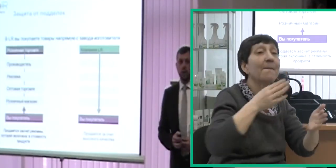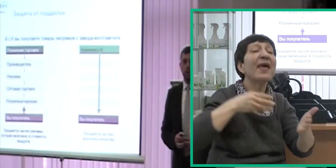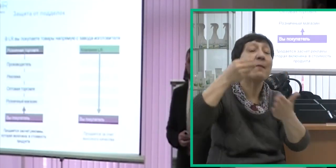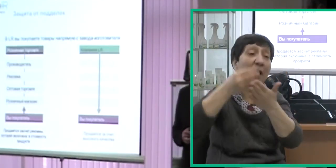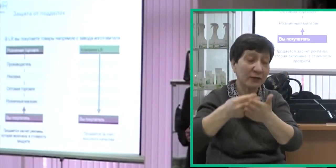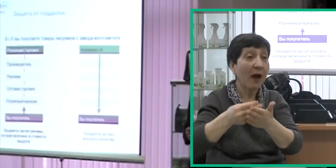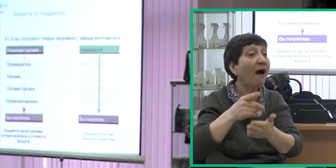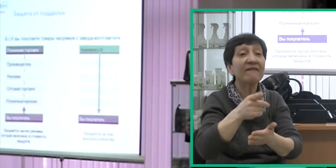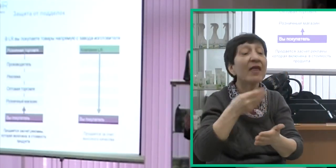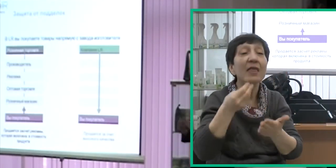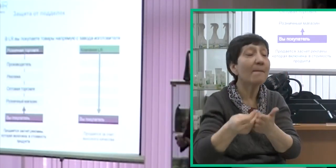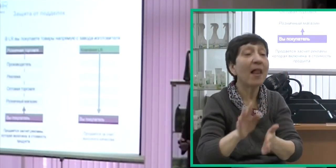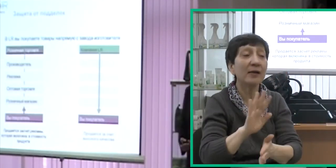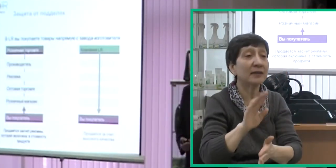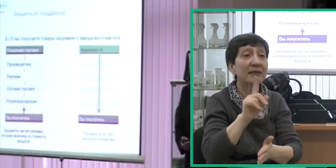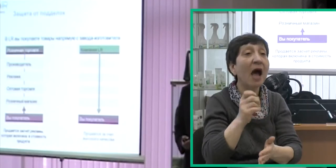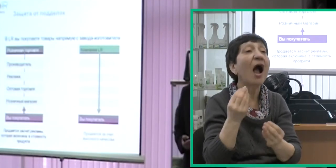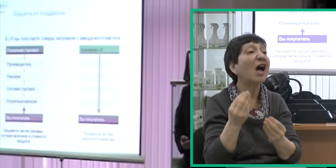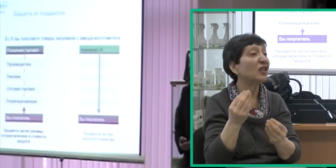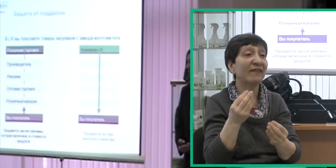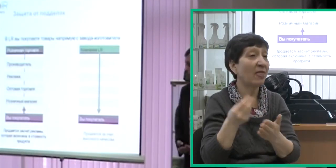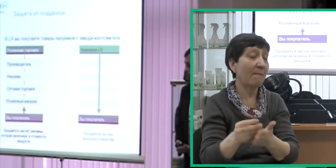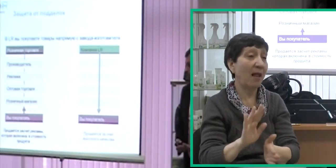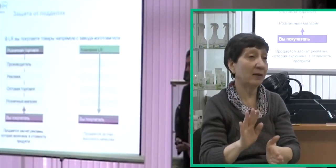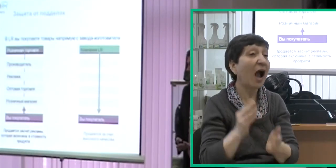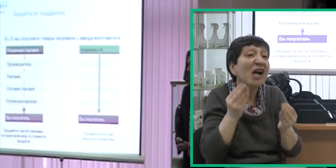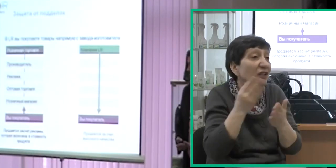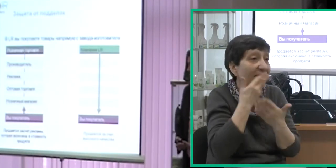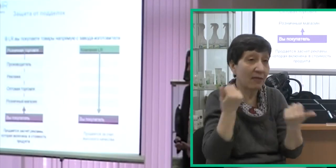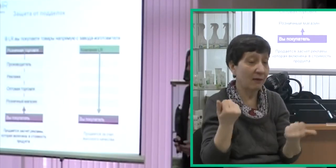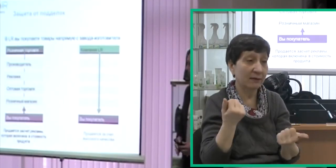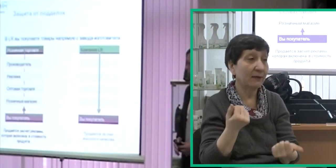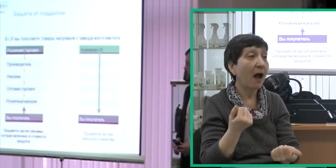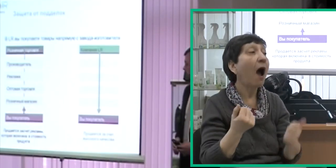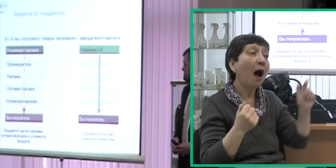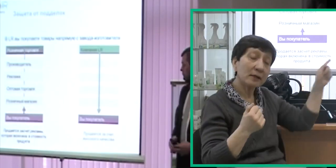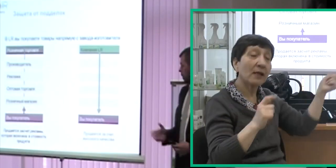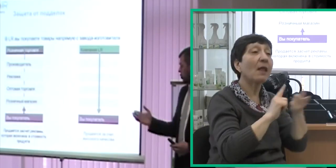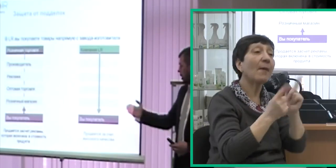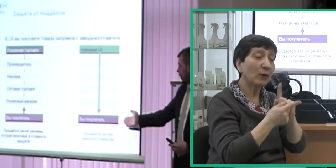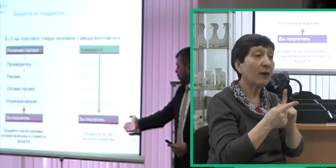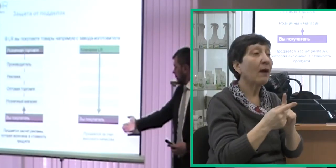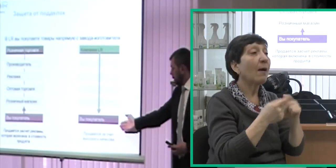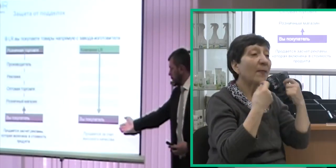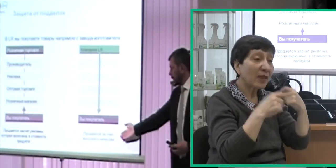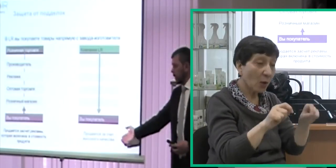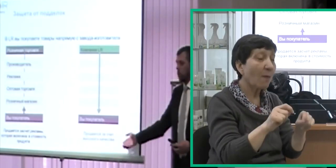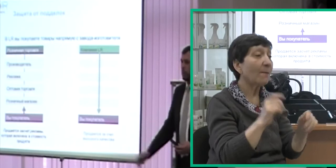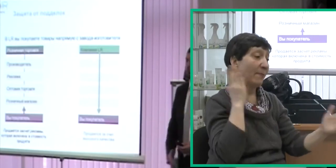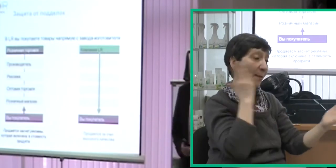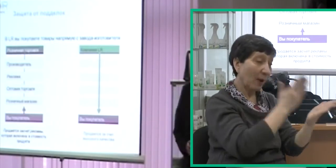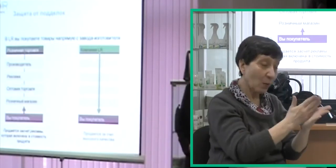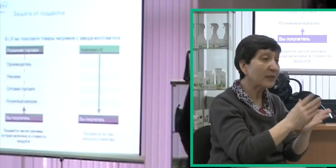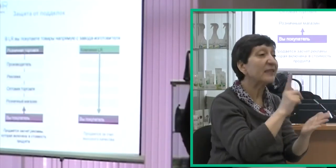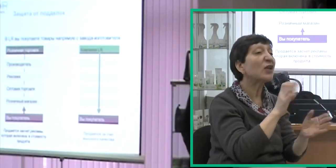продукции и так далее. Но вы не платите за высокое качество этого продукта. У нас же на базе, да? Мы